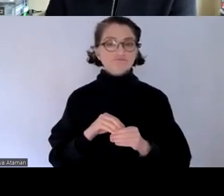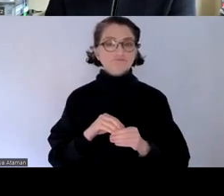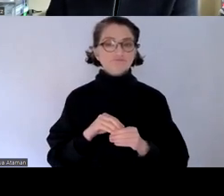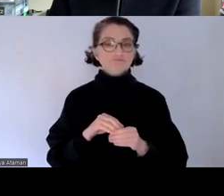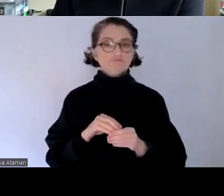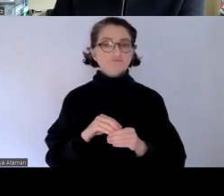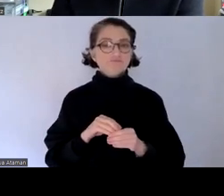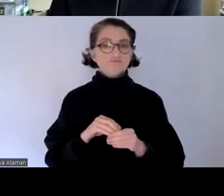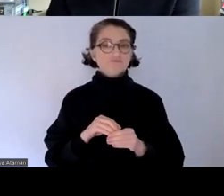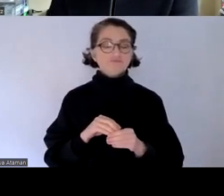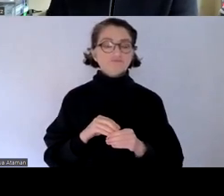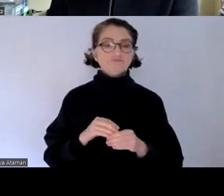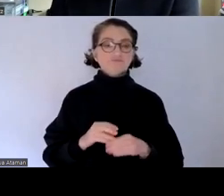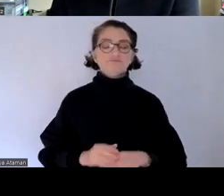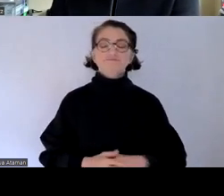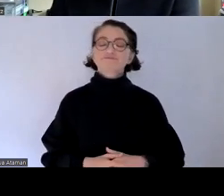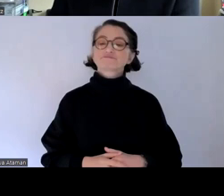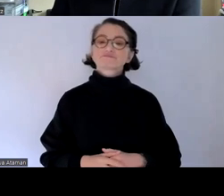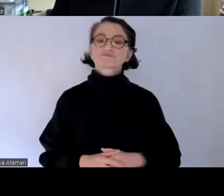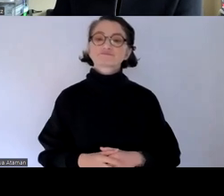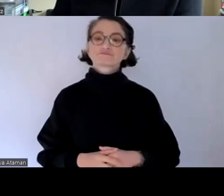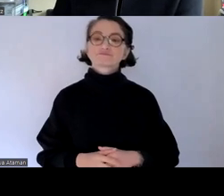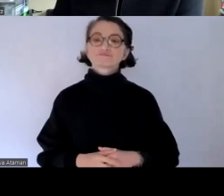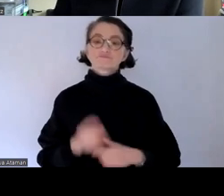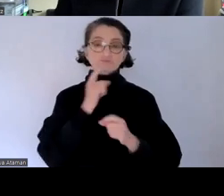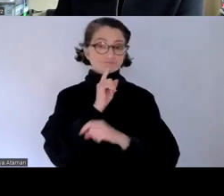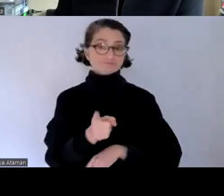und genau festgeschrieben